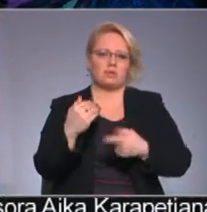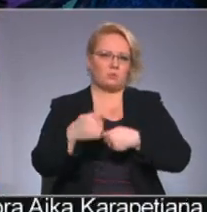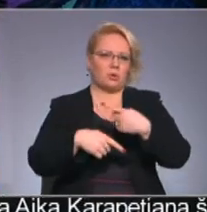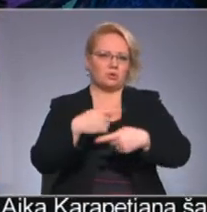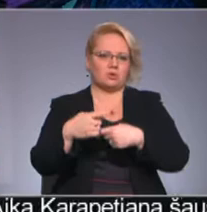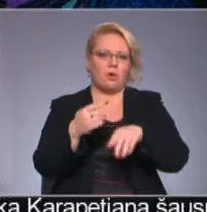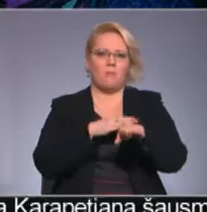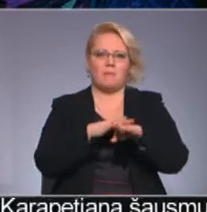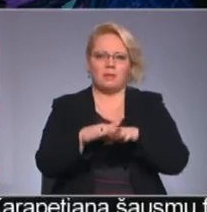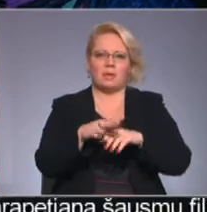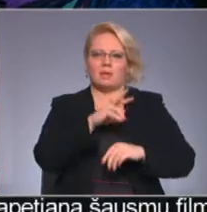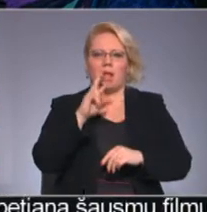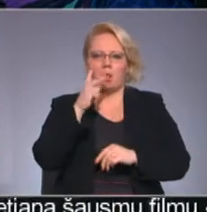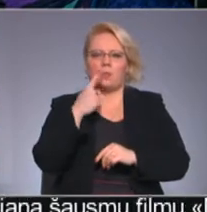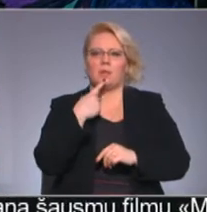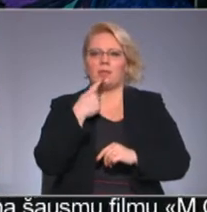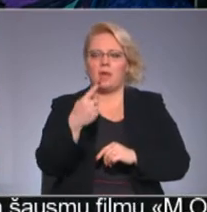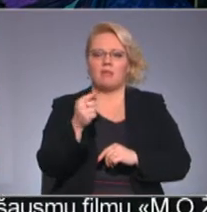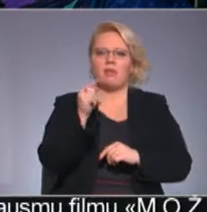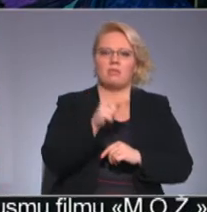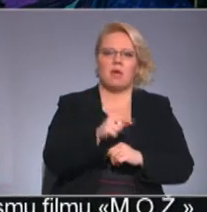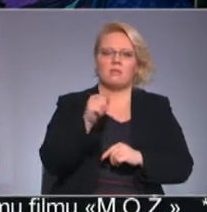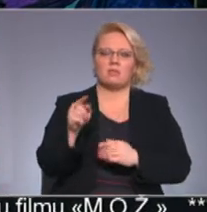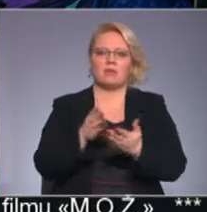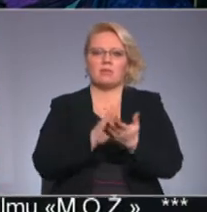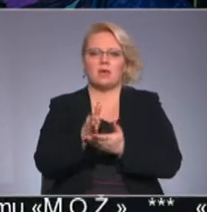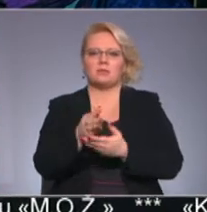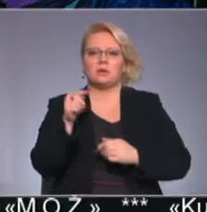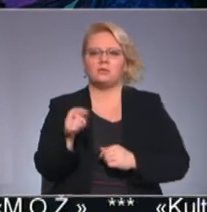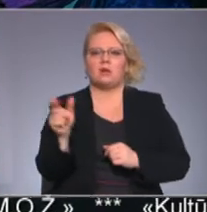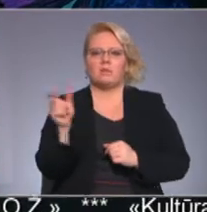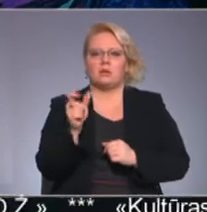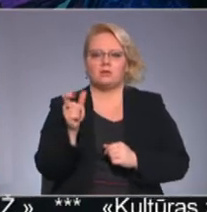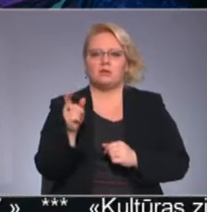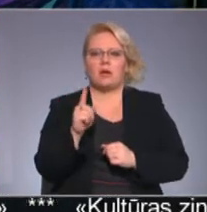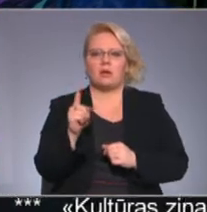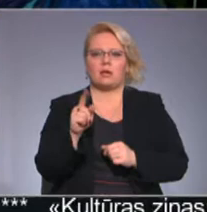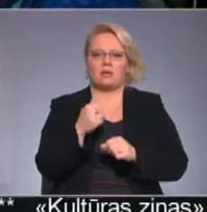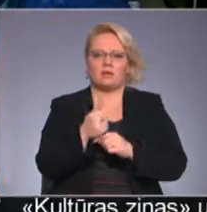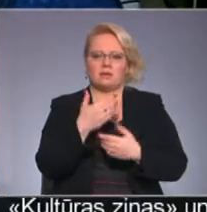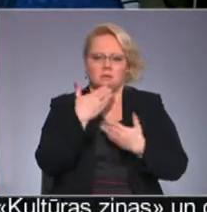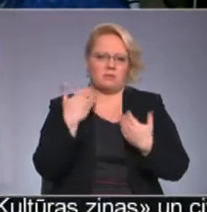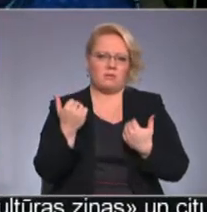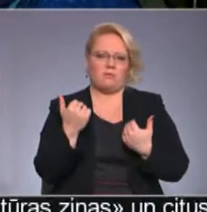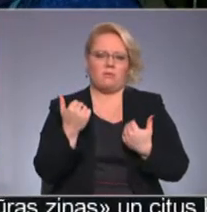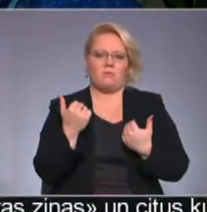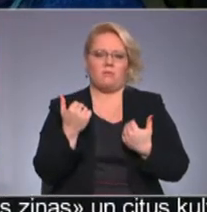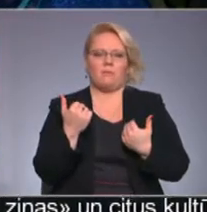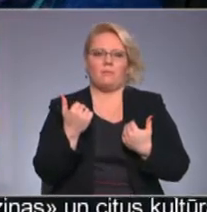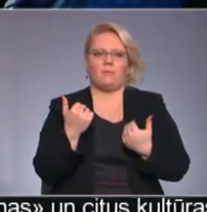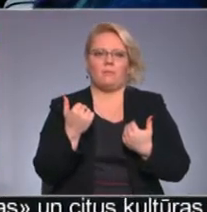pilnīgi nekļūdīgi teikt, ka tāda vai tāda tendences šobrīd ir noteikti nevajag. jā, bet 2015